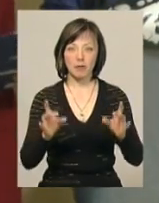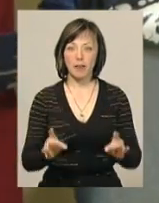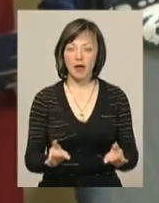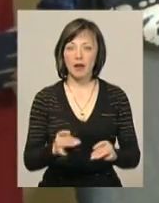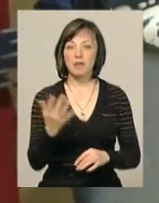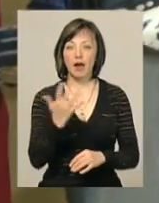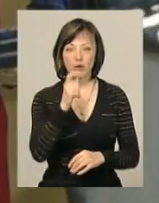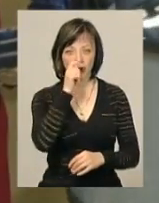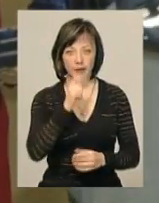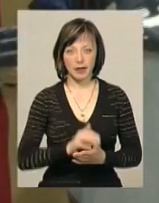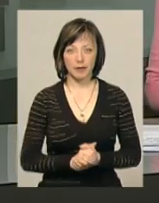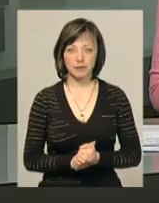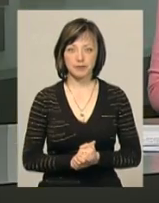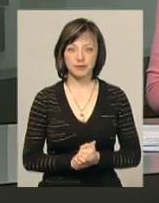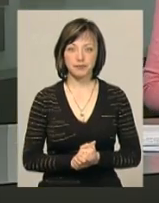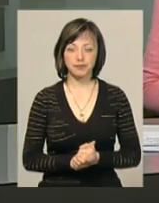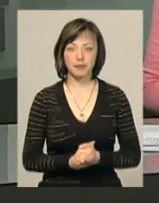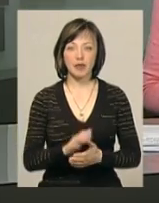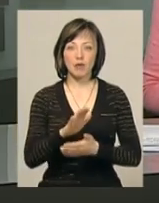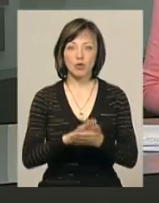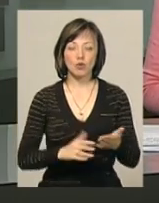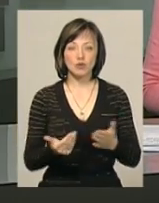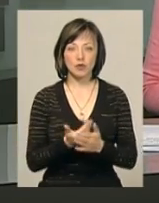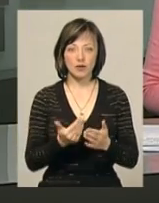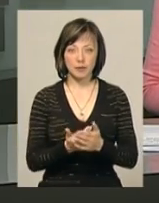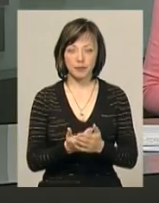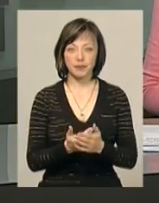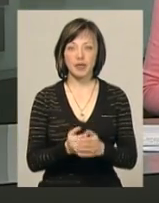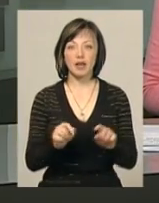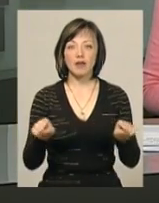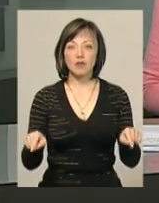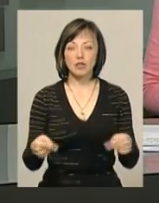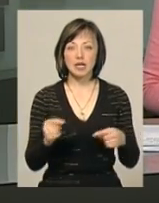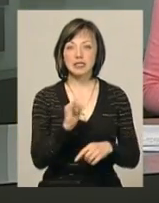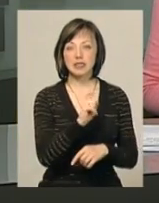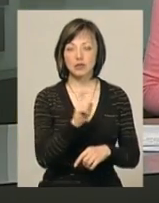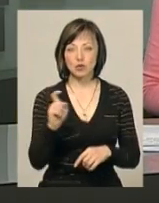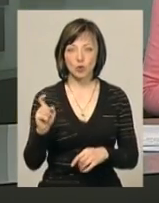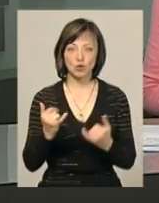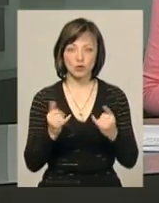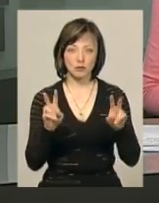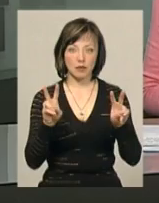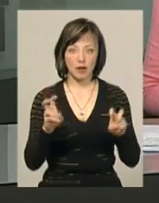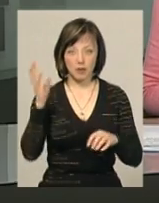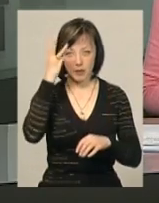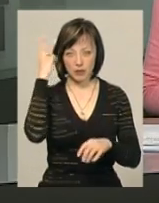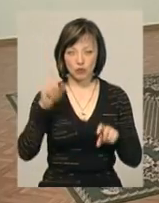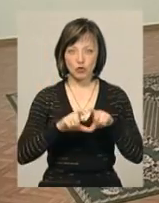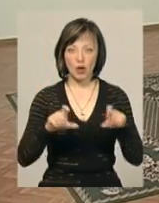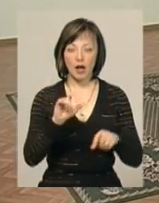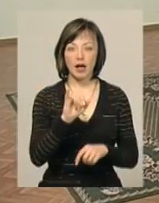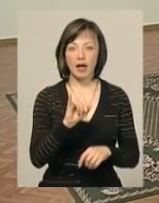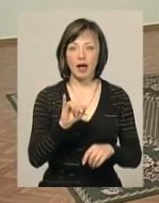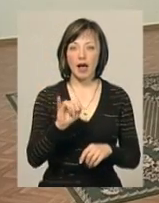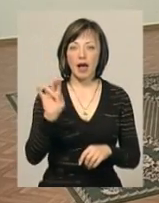5 квітня. Продовжуємо випуск. І «Воскрес Христос». Під такою назвою сьогодні у Хмельницькій школі іконопису